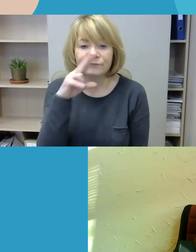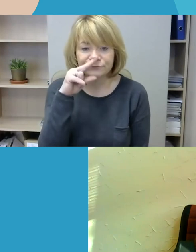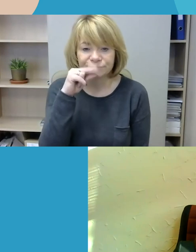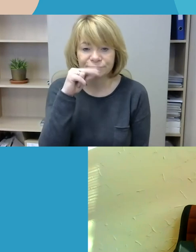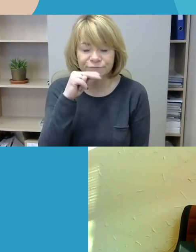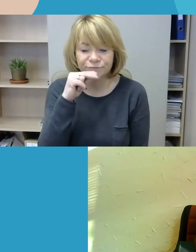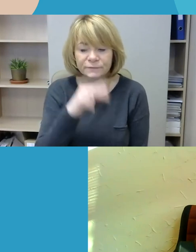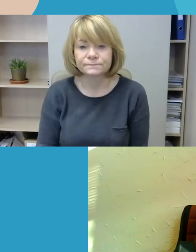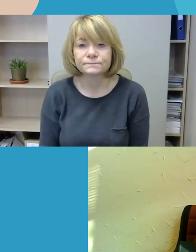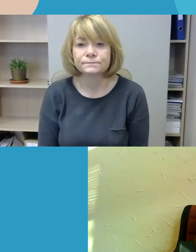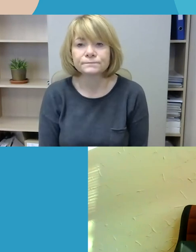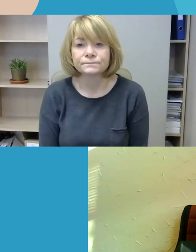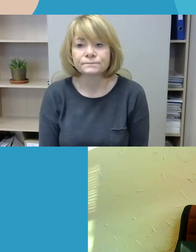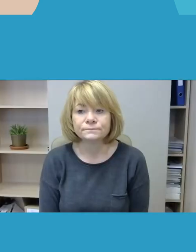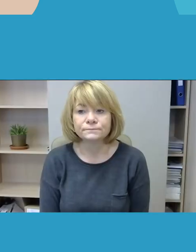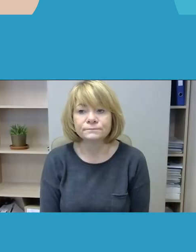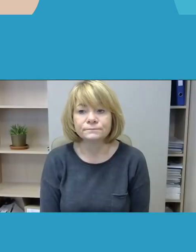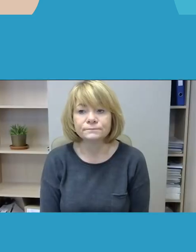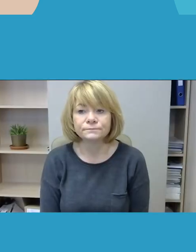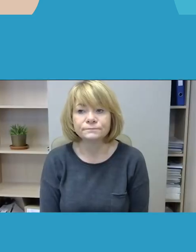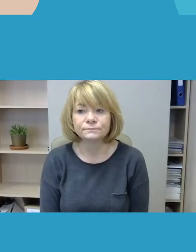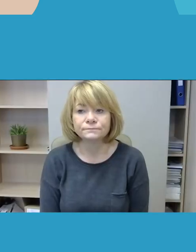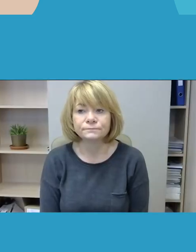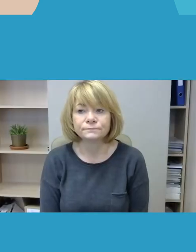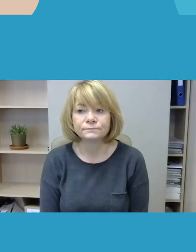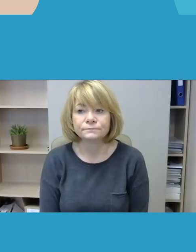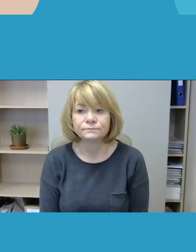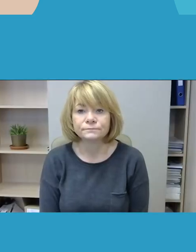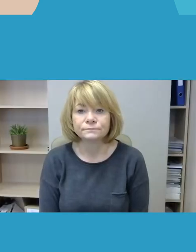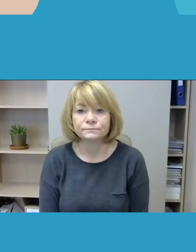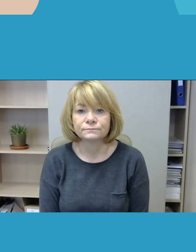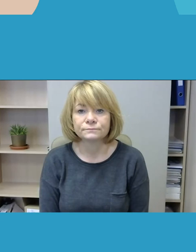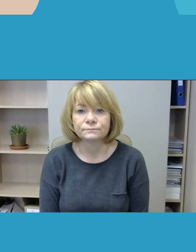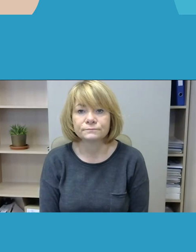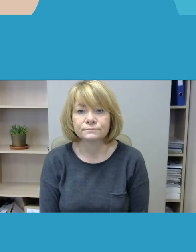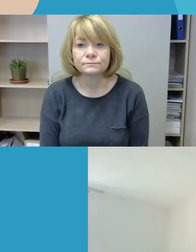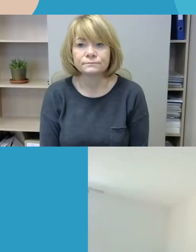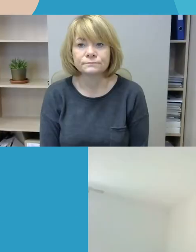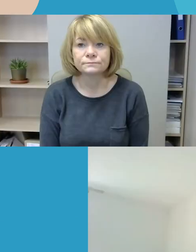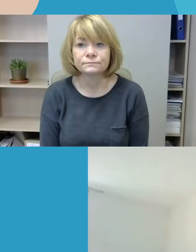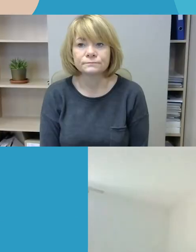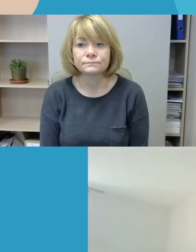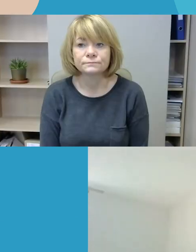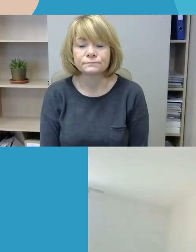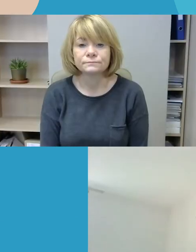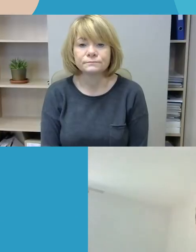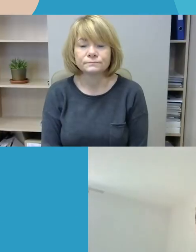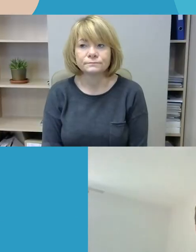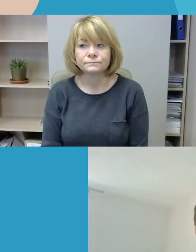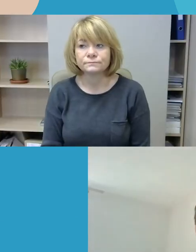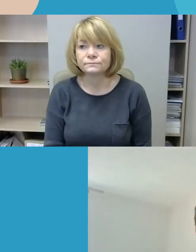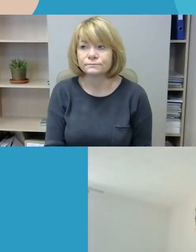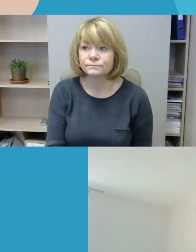kad mes ir savo pristatymų metu ieškojome atsakymų. Iš tikrųjų, labai sunku